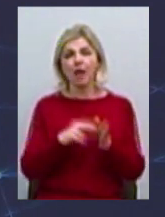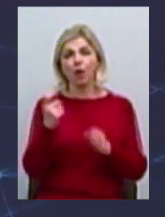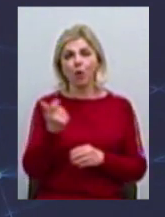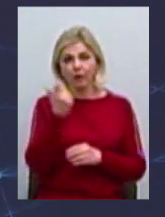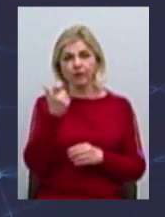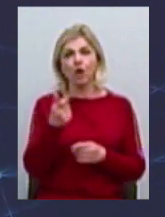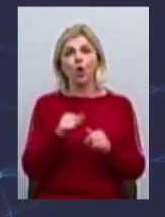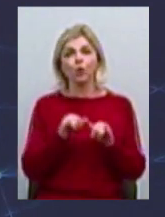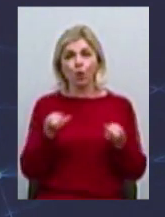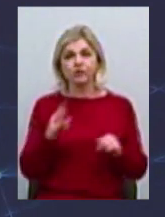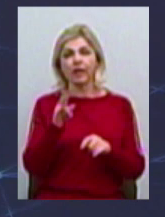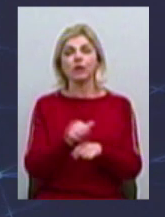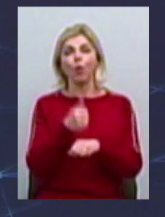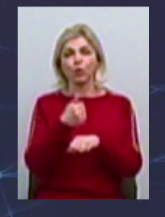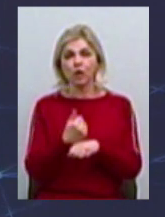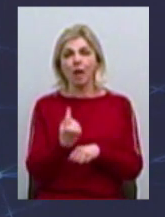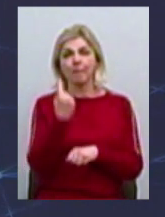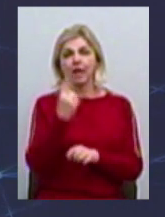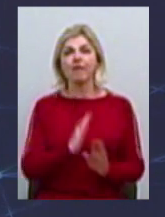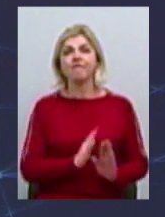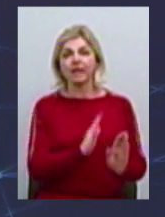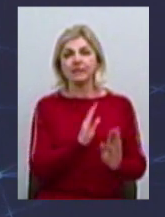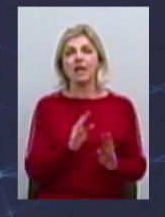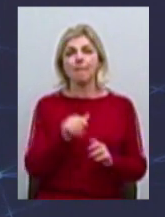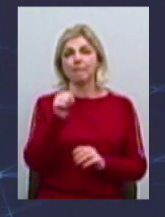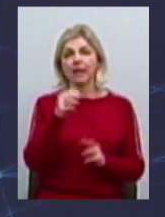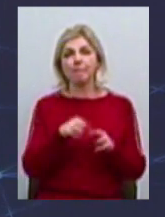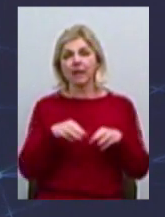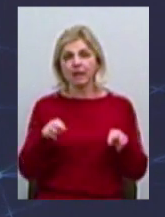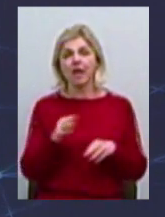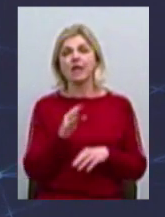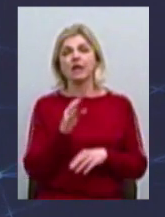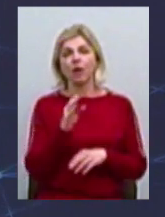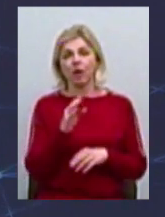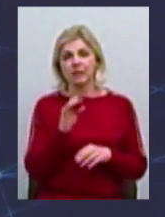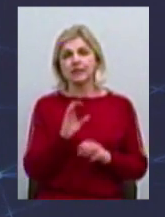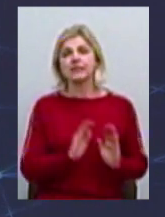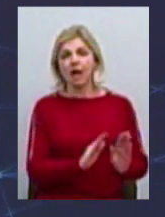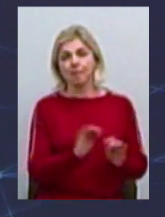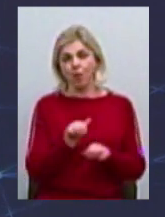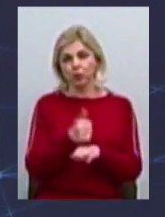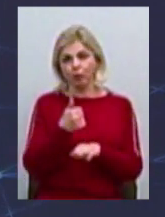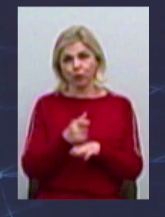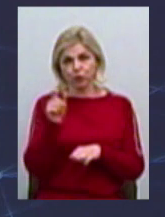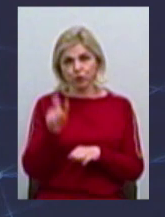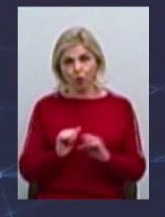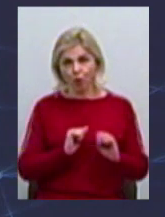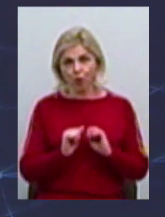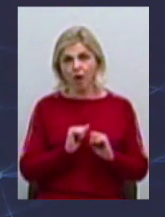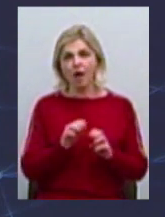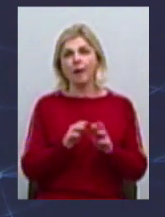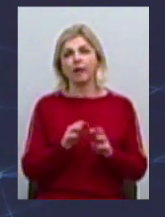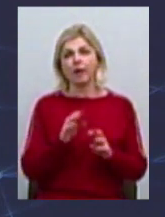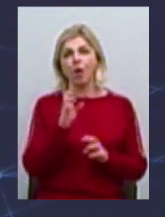України, на чолі якої головуючий перший віце-прем'єр України Степан Іванович Кубів, заступник головуючого, це заступник міністра Юрій